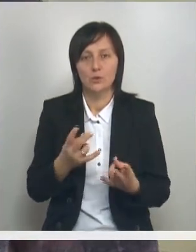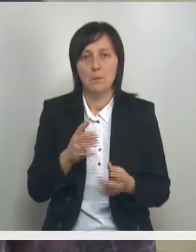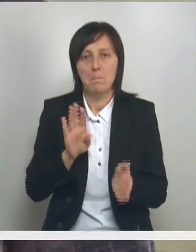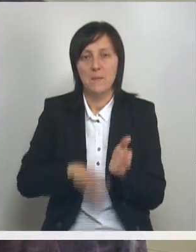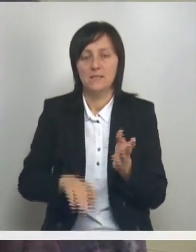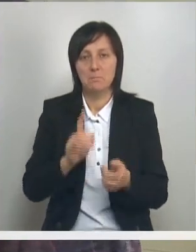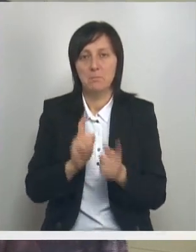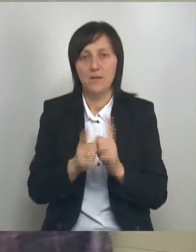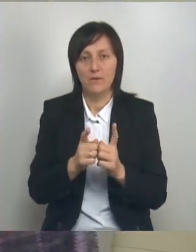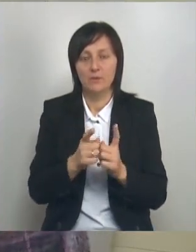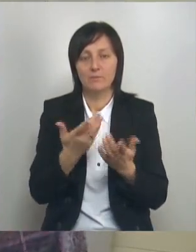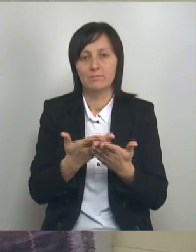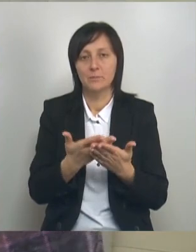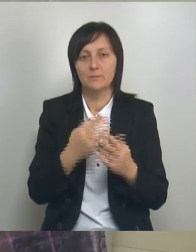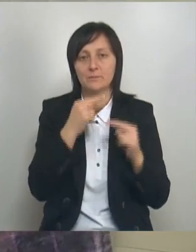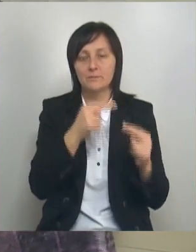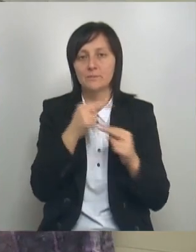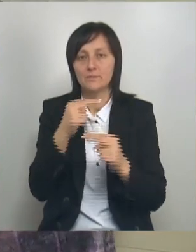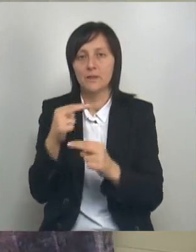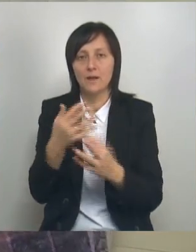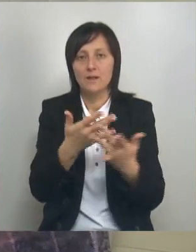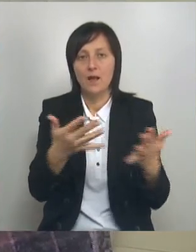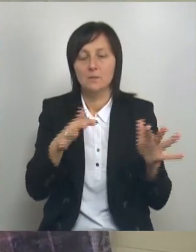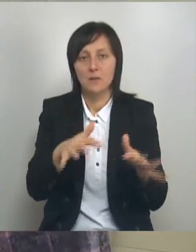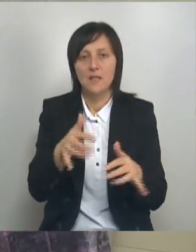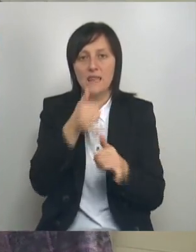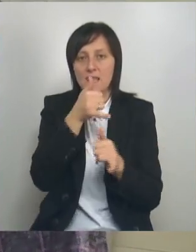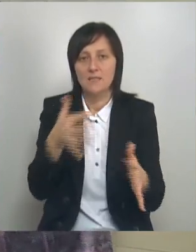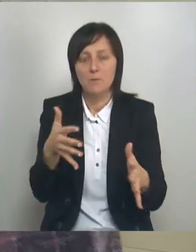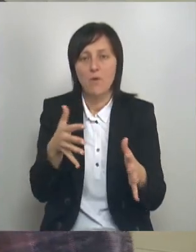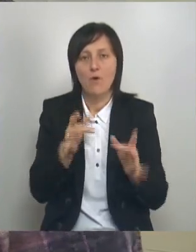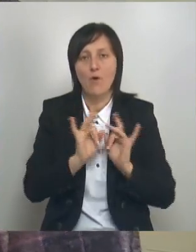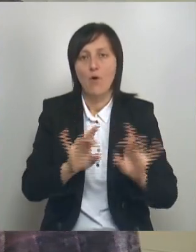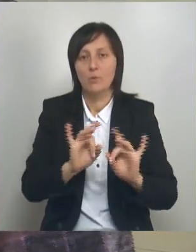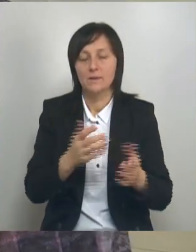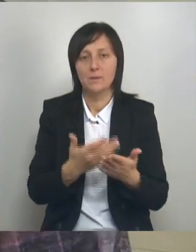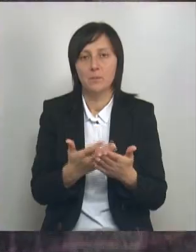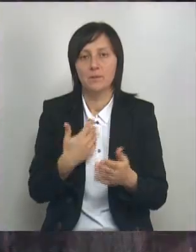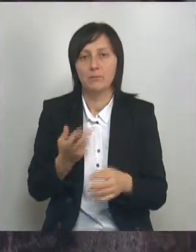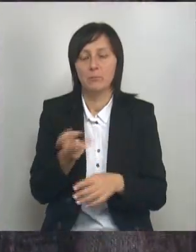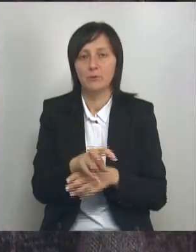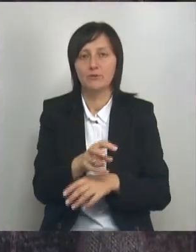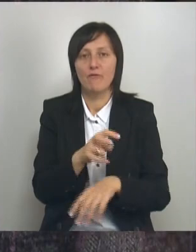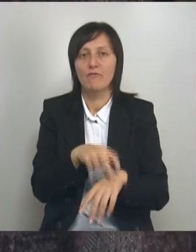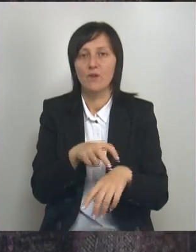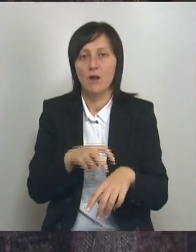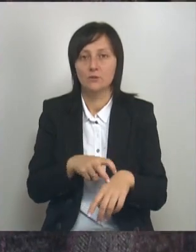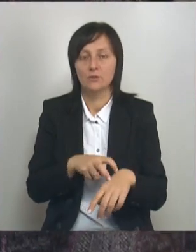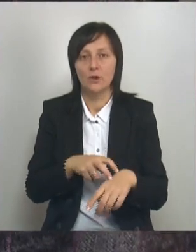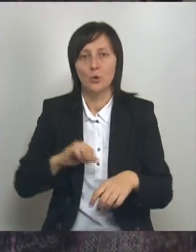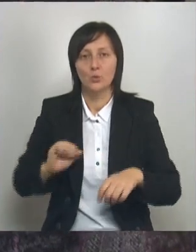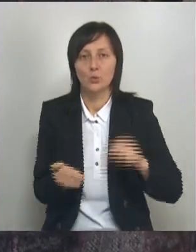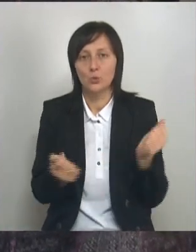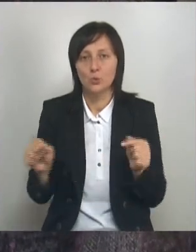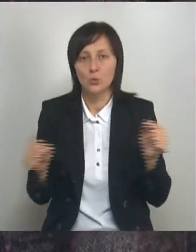допустим, при обращении в различные инститации, они просто-напросто не смогут объяснить. И, допустим, пришли мы к доктору. Они друг друга смогут не